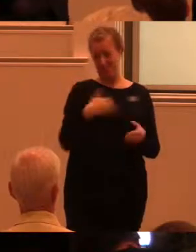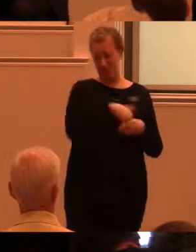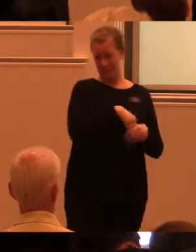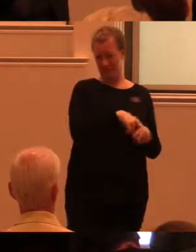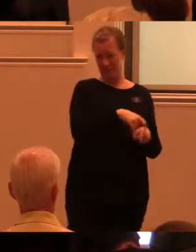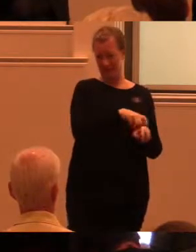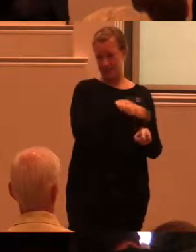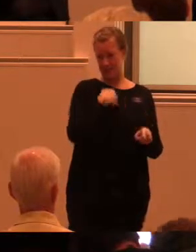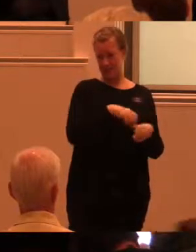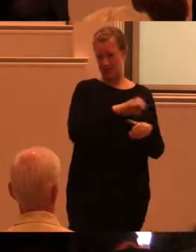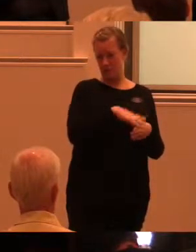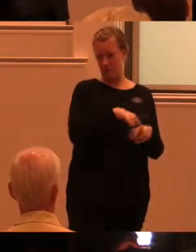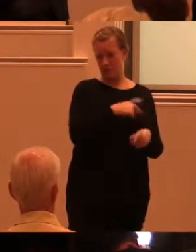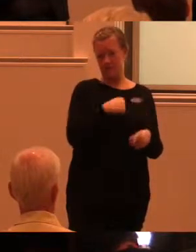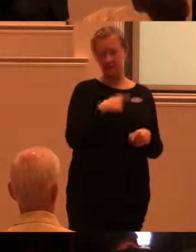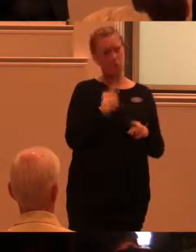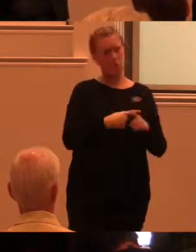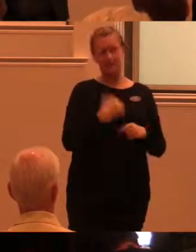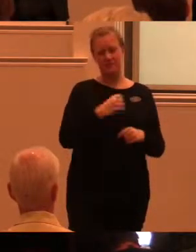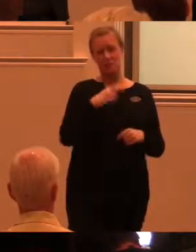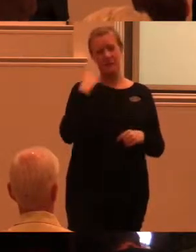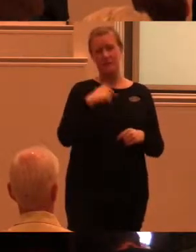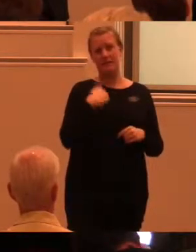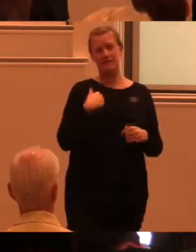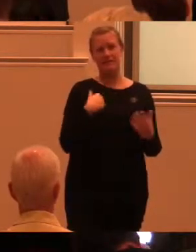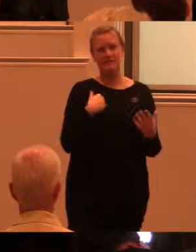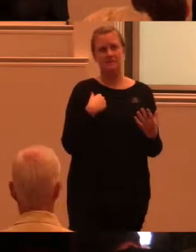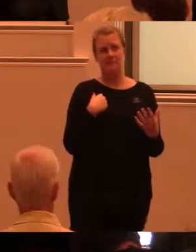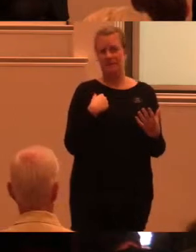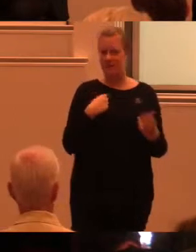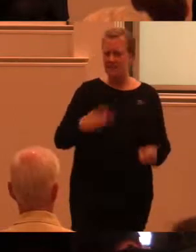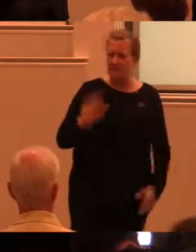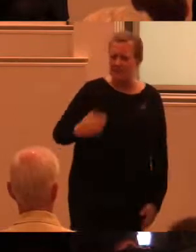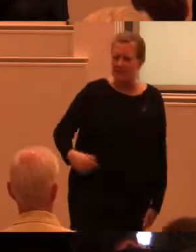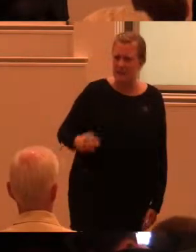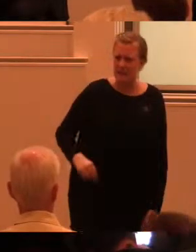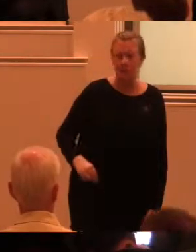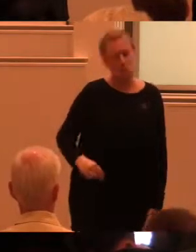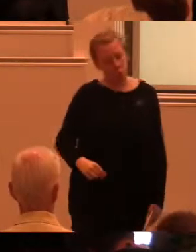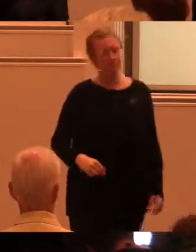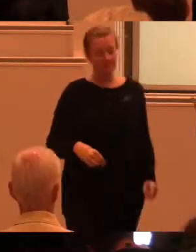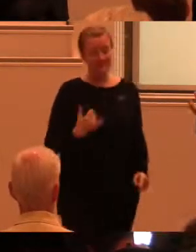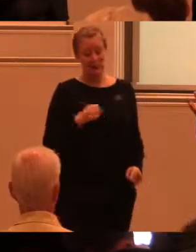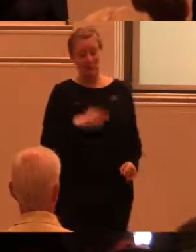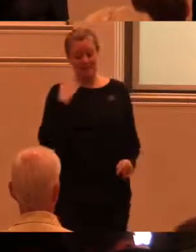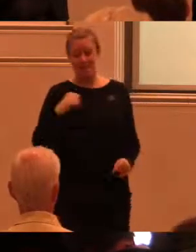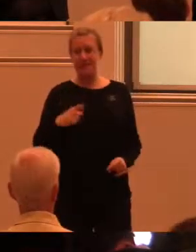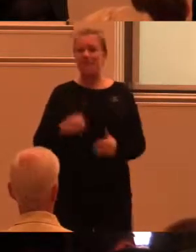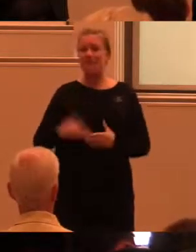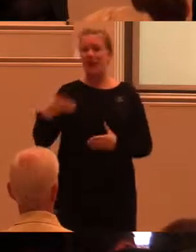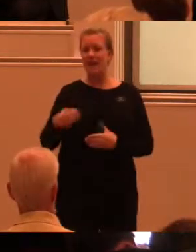och en av som vi höll för tio år sedan och ungefär, är det så länge sedan? Ja, värd i entré.